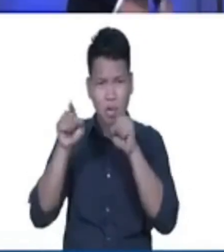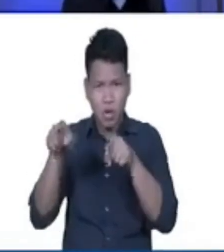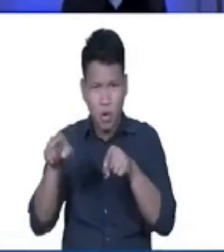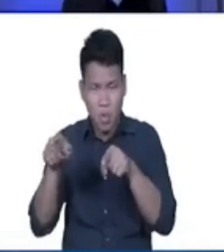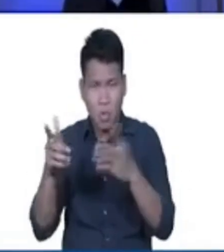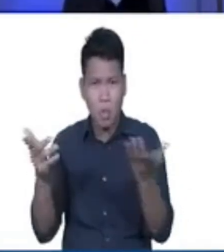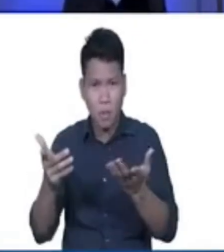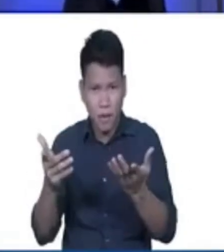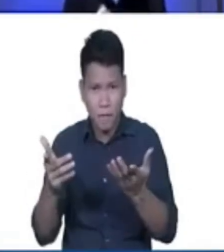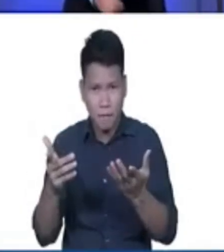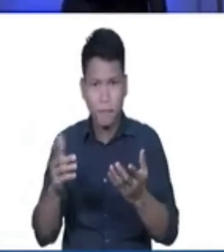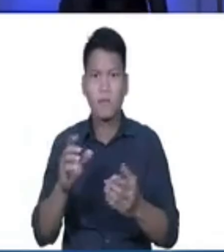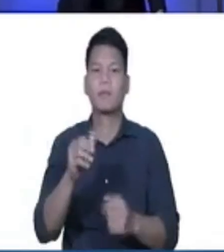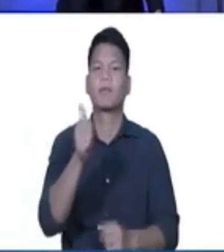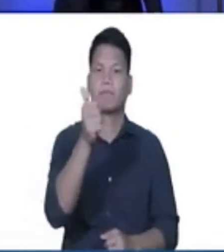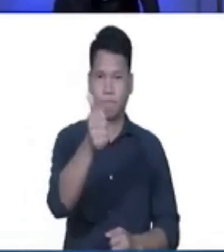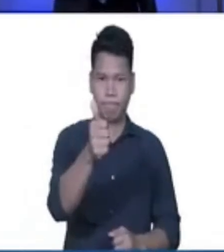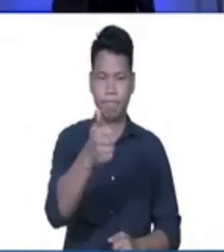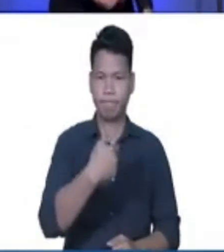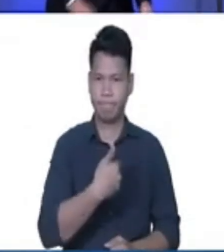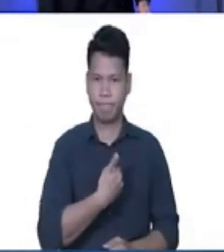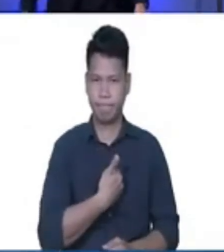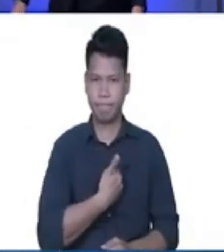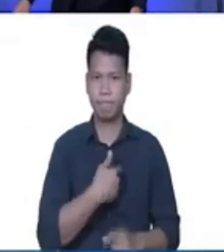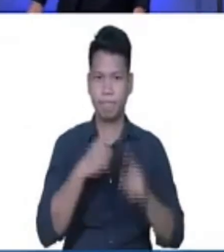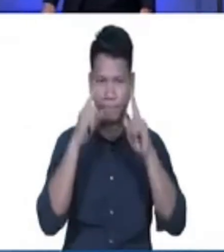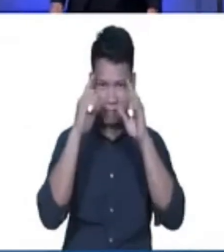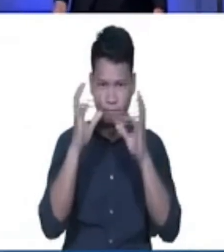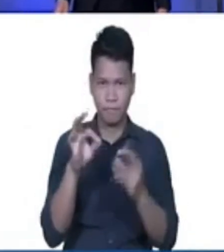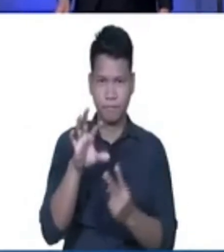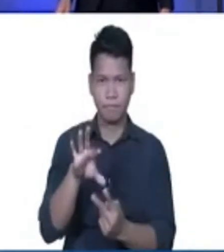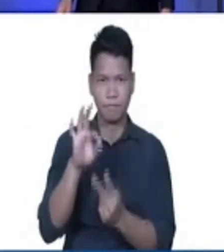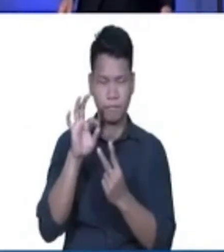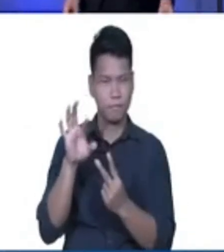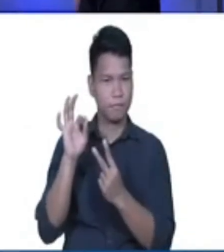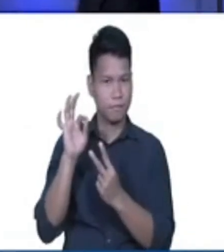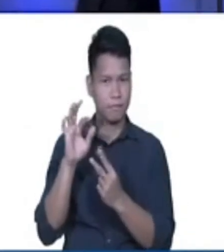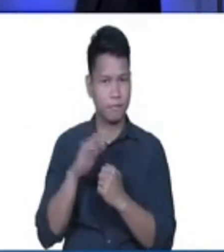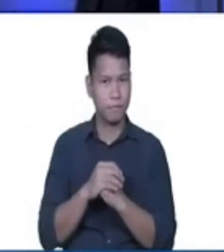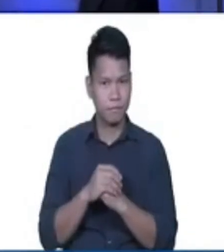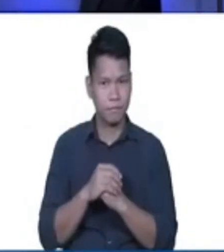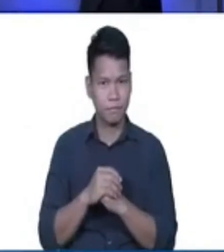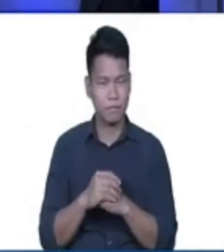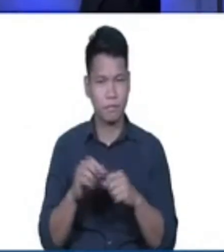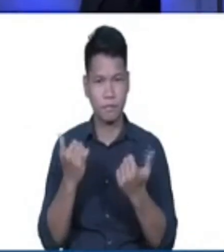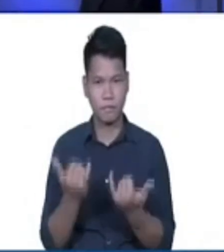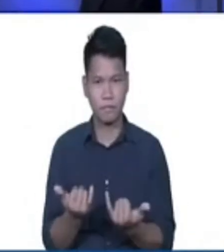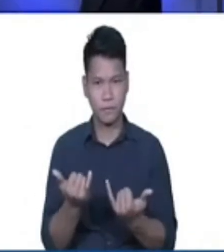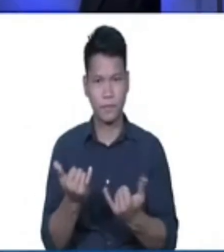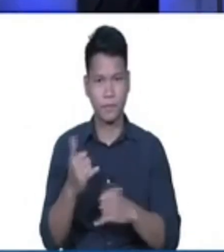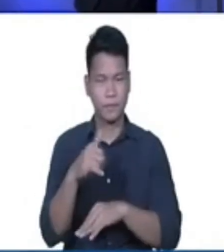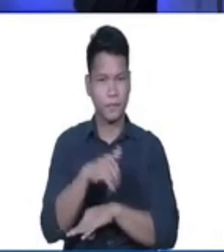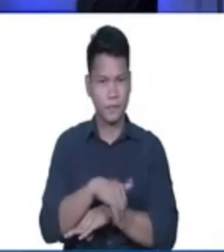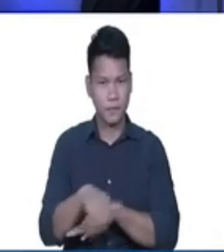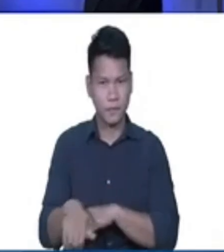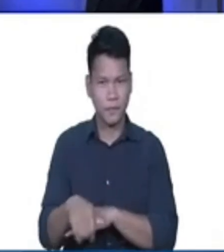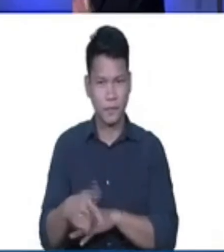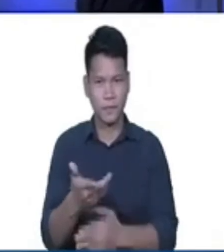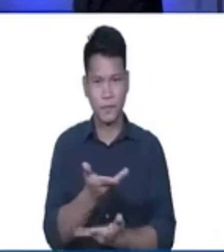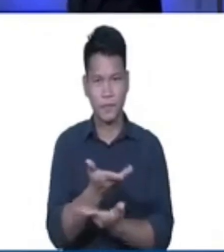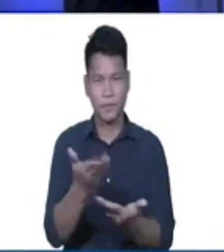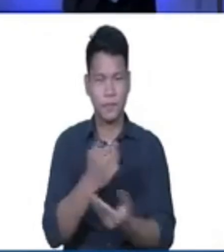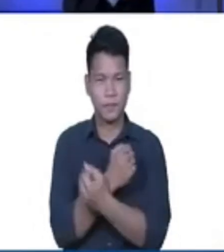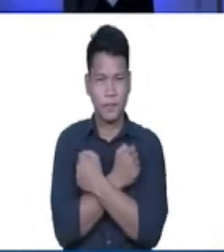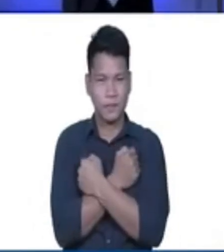patutunguhan it depends on my choice ng ngayong gabi mga kaibigan minamahal na mga